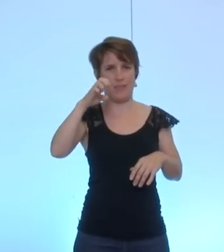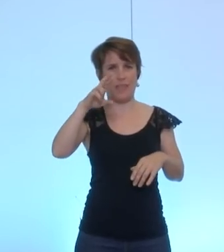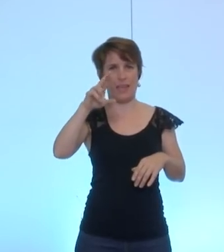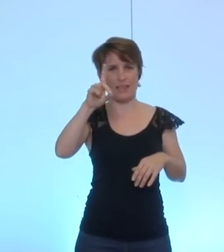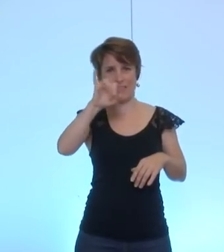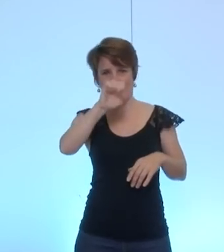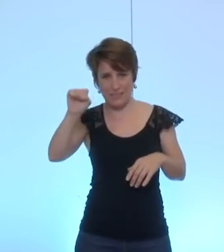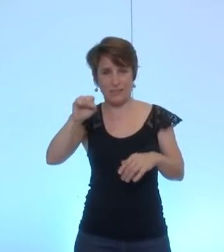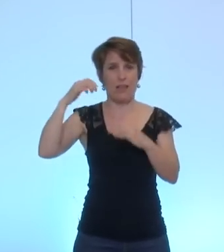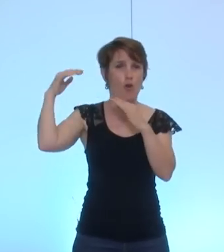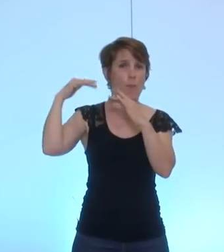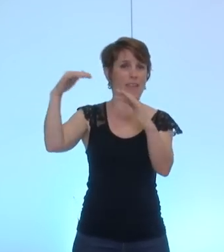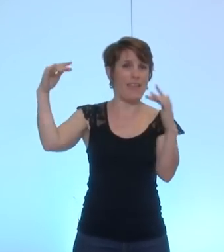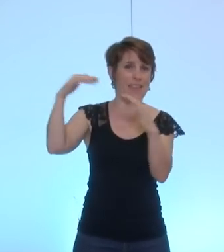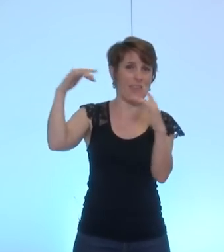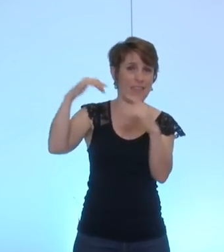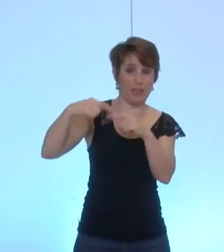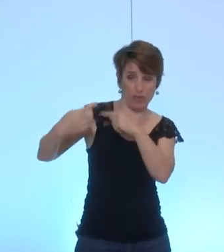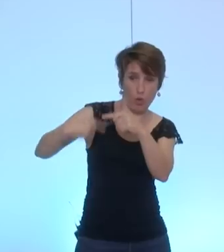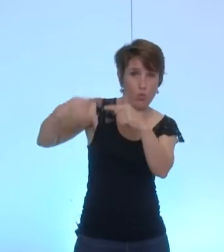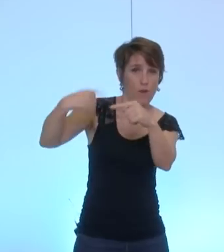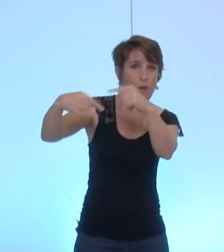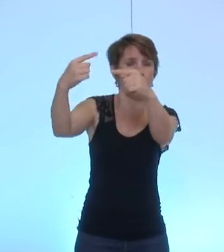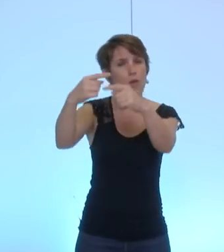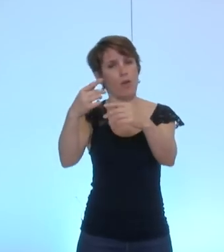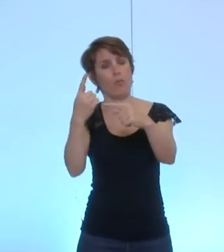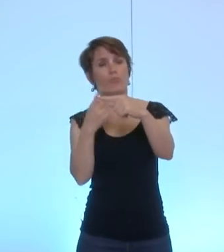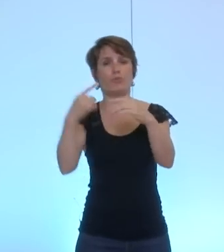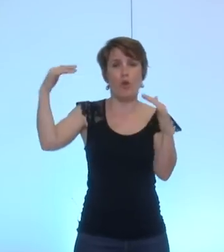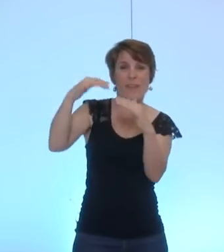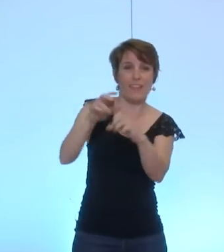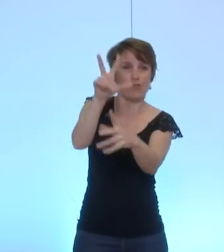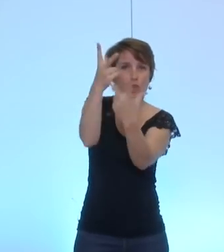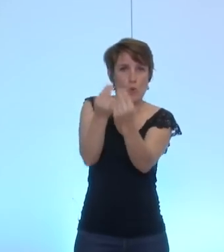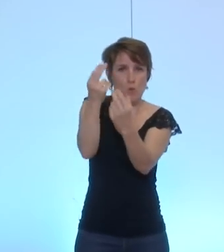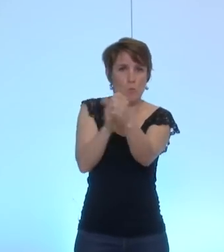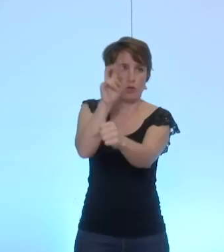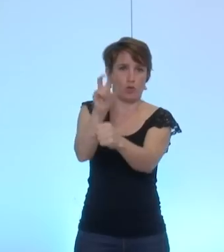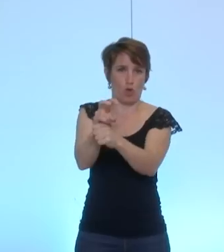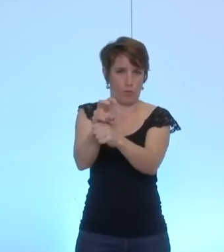les stockages d'énergie et la biomasse, particulièrement.